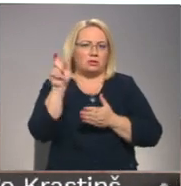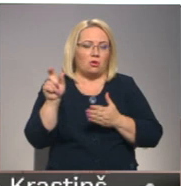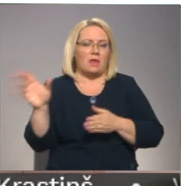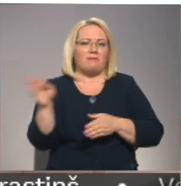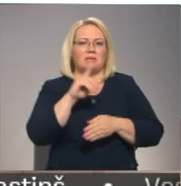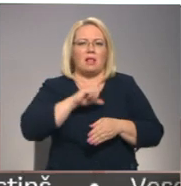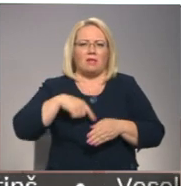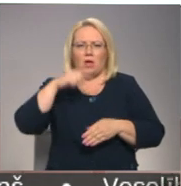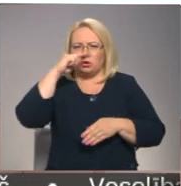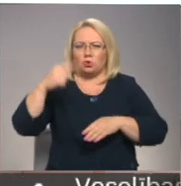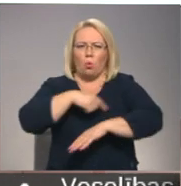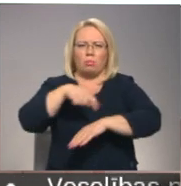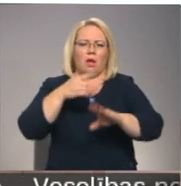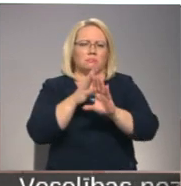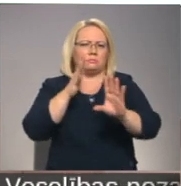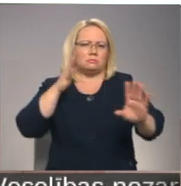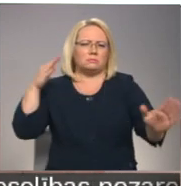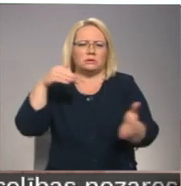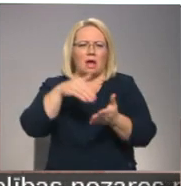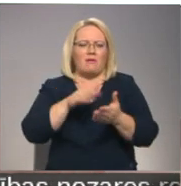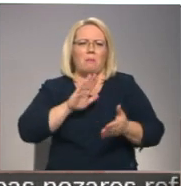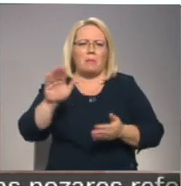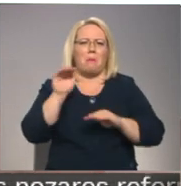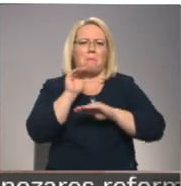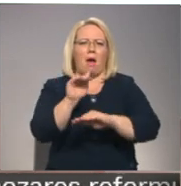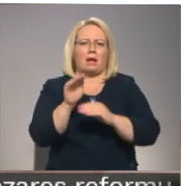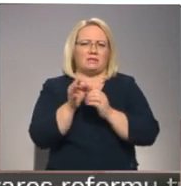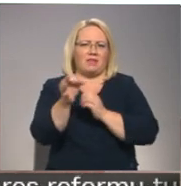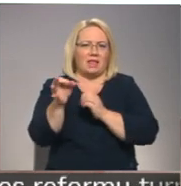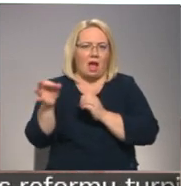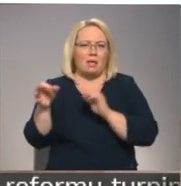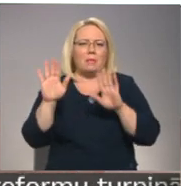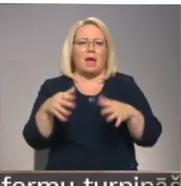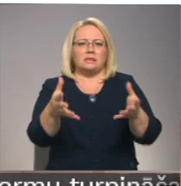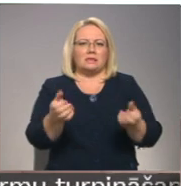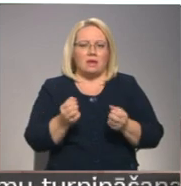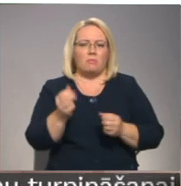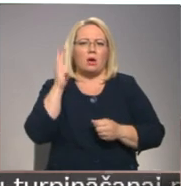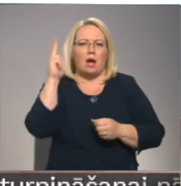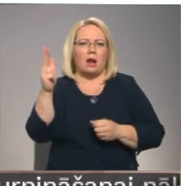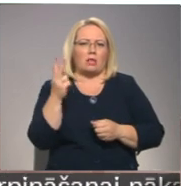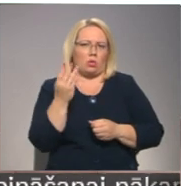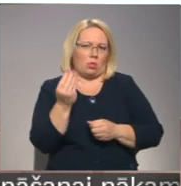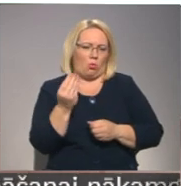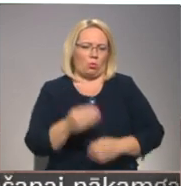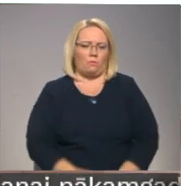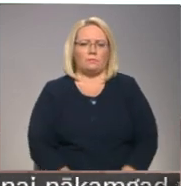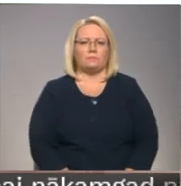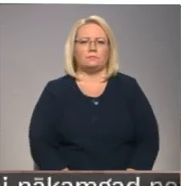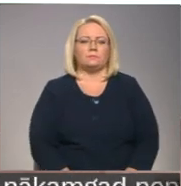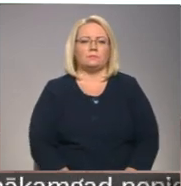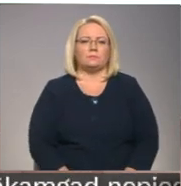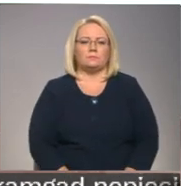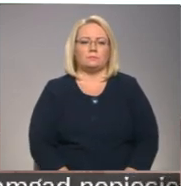Latvijā šodienas stundām stāvē garās rindās pie PNB Bankas filiāliem, lai saņemtu garantētu naudas izmaksu un turpina Zandu